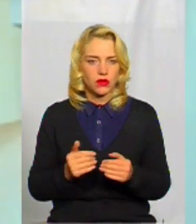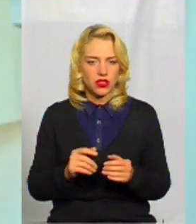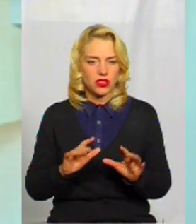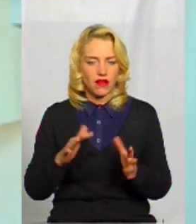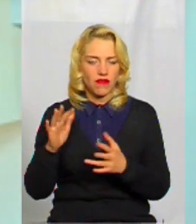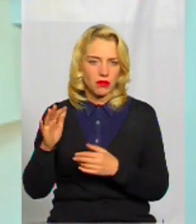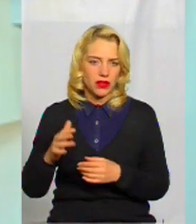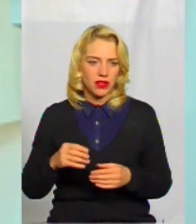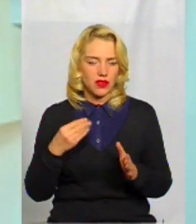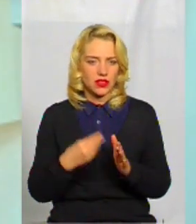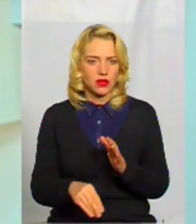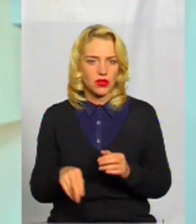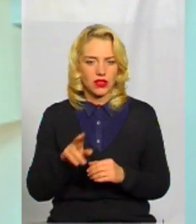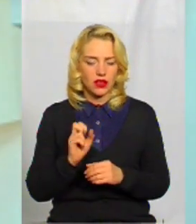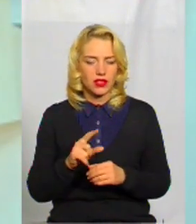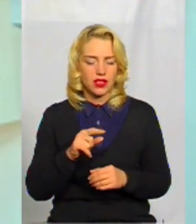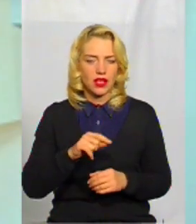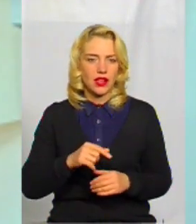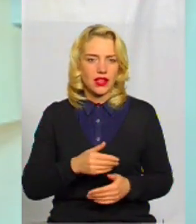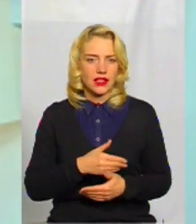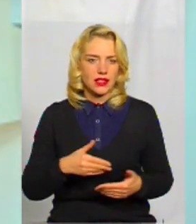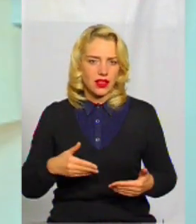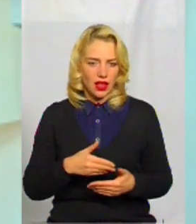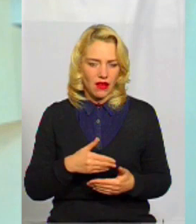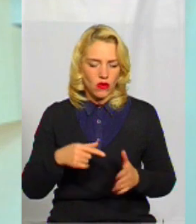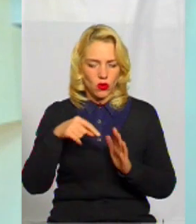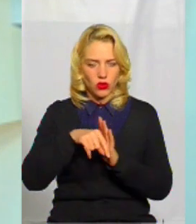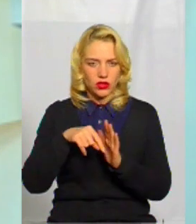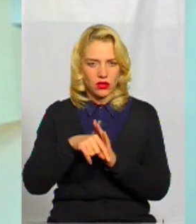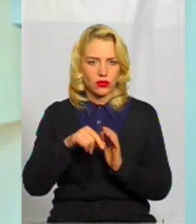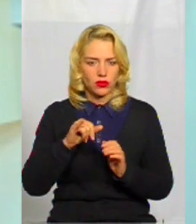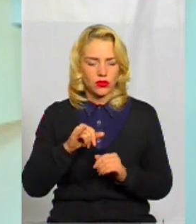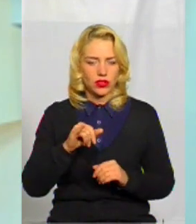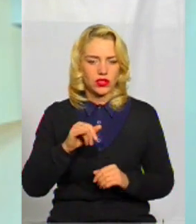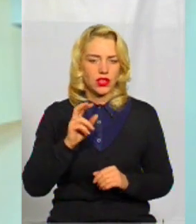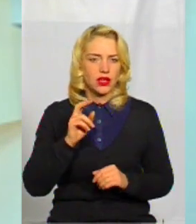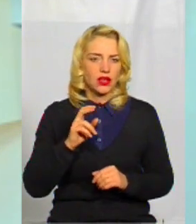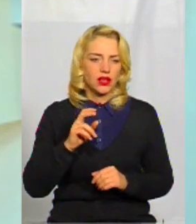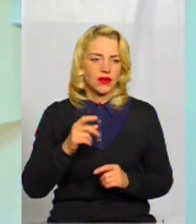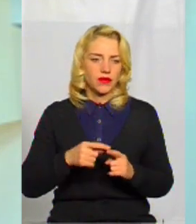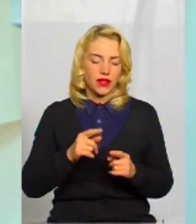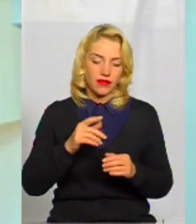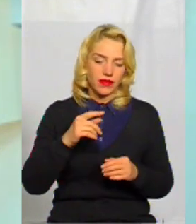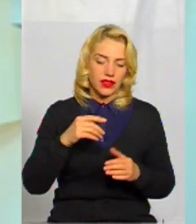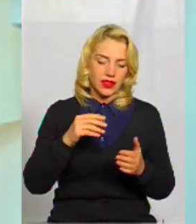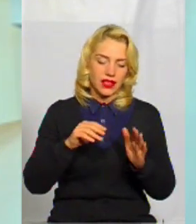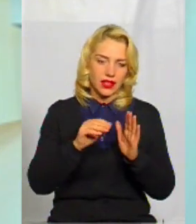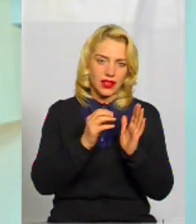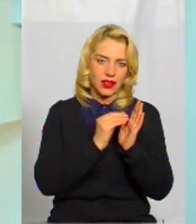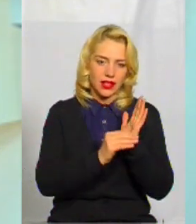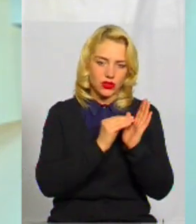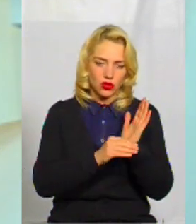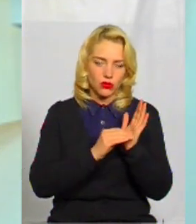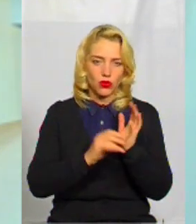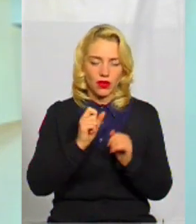випадків дискримінації як за статевою ознакою, так і за іншими ознаками, як в текстовому форматі, так і візуальному. Тому що,